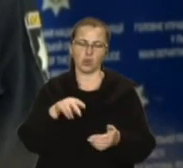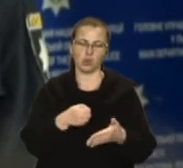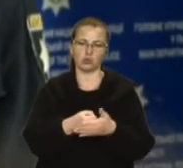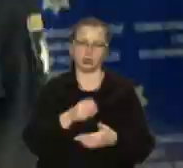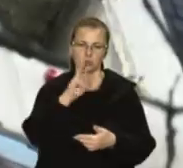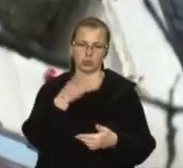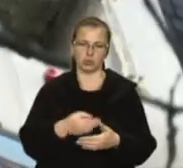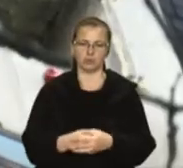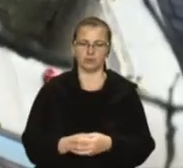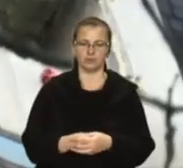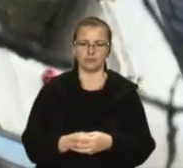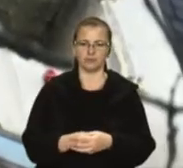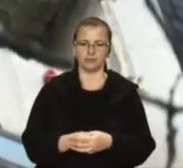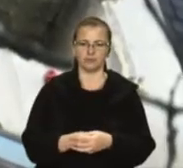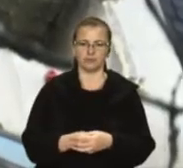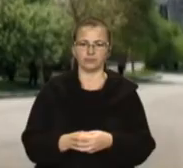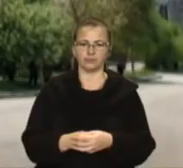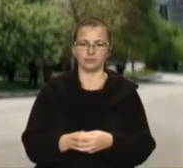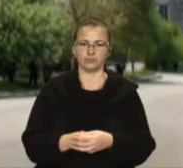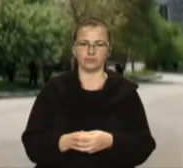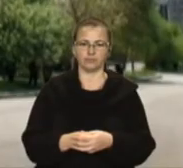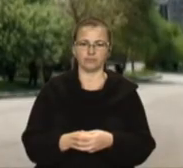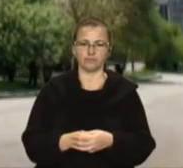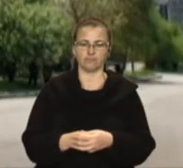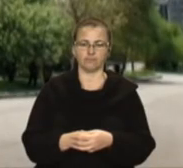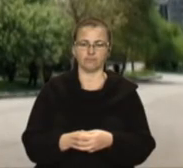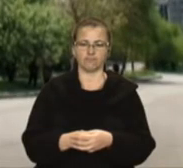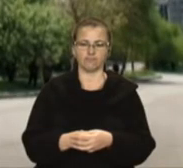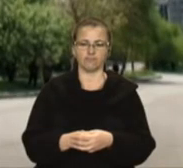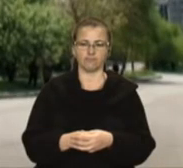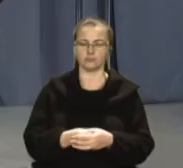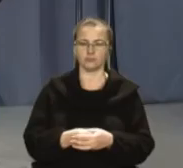до трьох років. Оксана Цихоляс, новини на Суспільному. Львів.